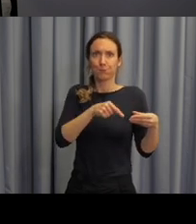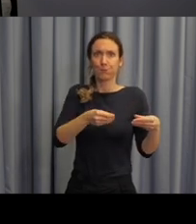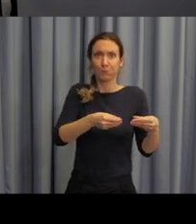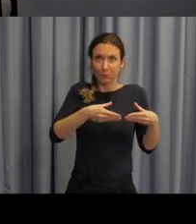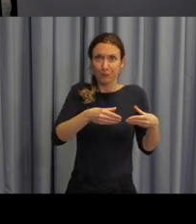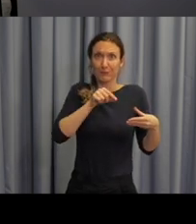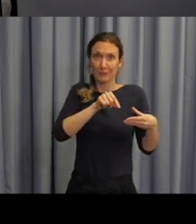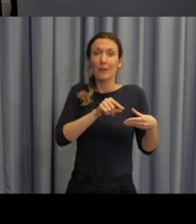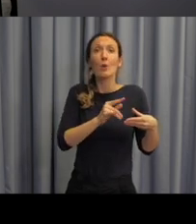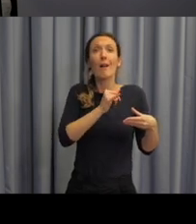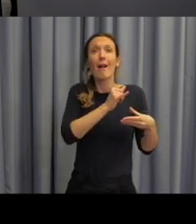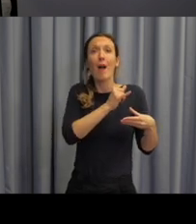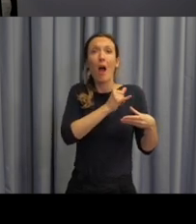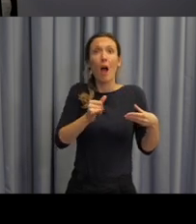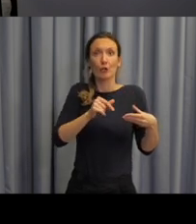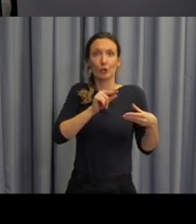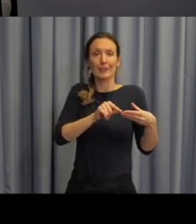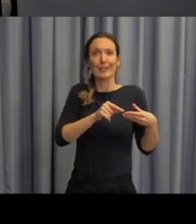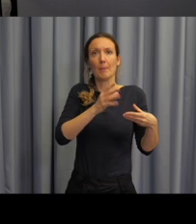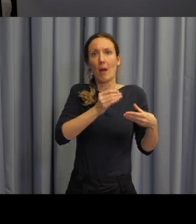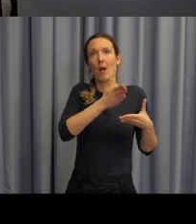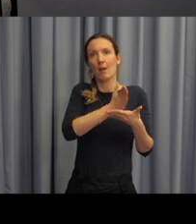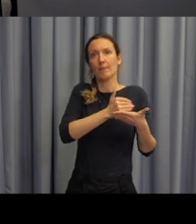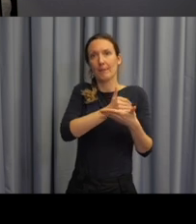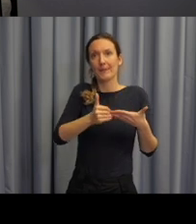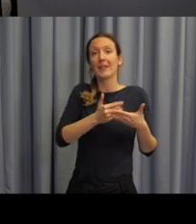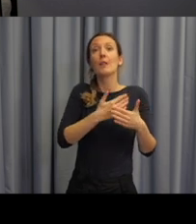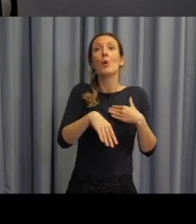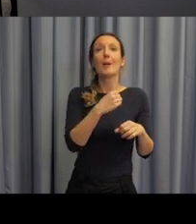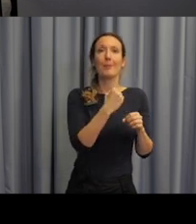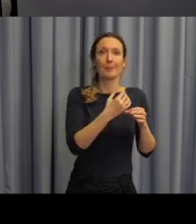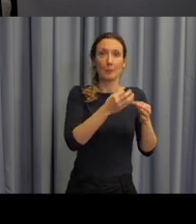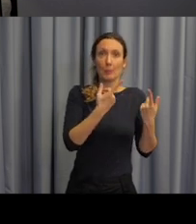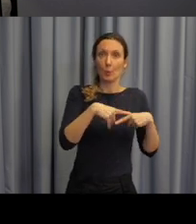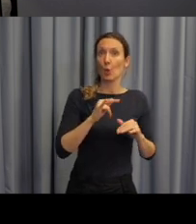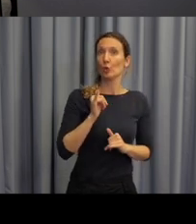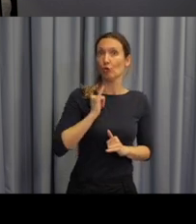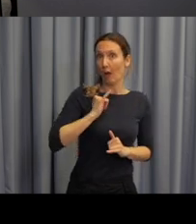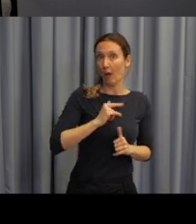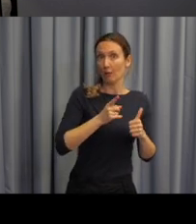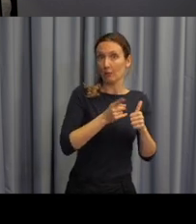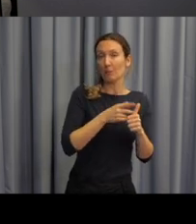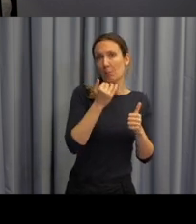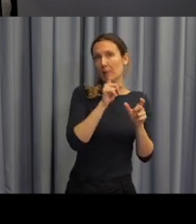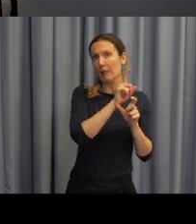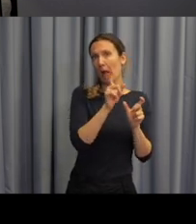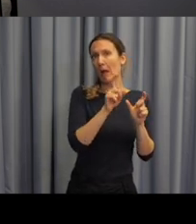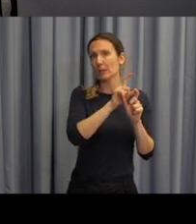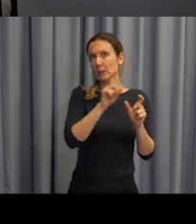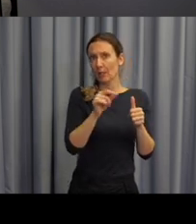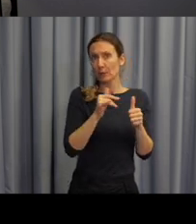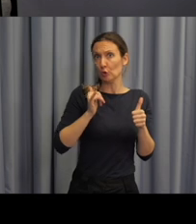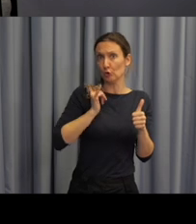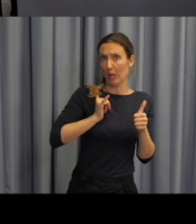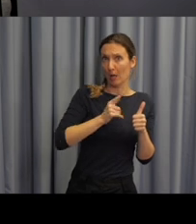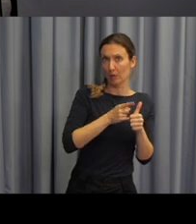soubor pracovních listů má část, která se jmenuje pracovní list žák. Z těchto jsme si